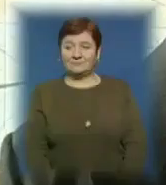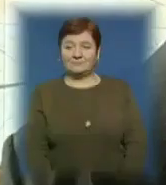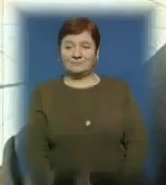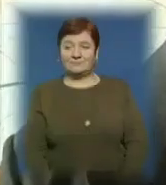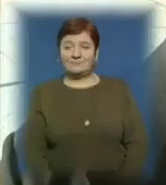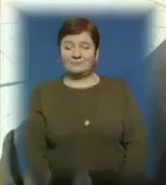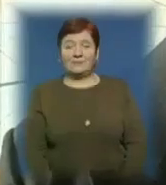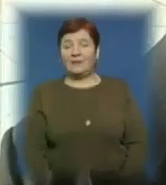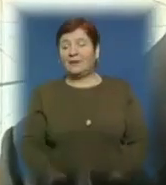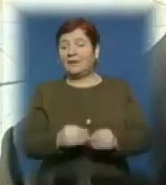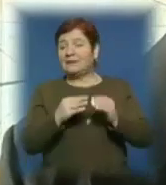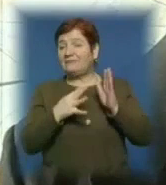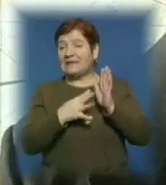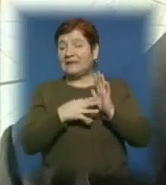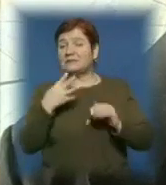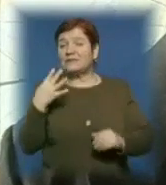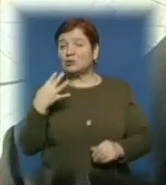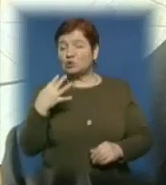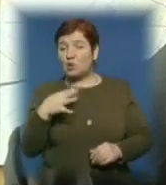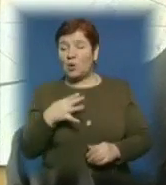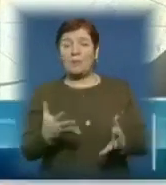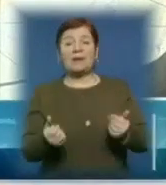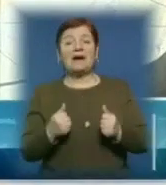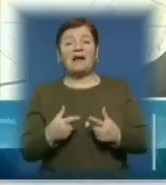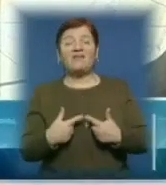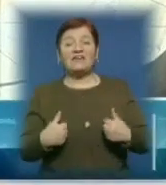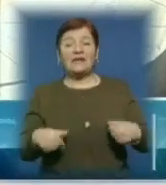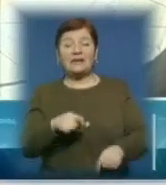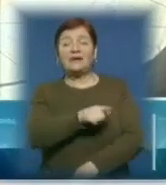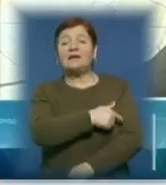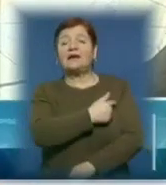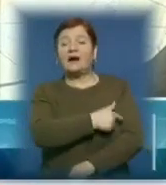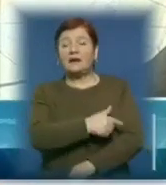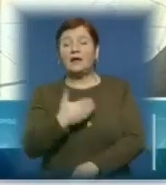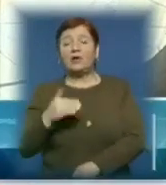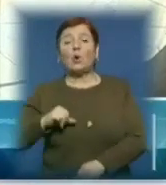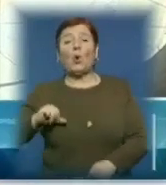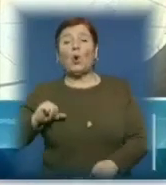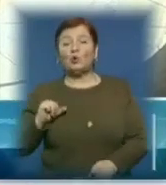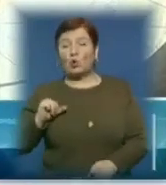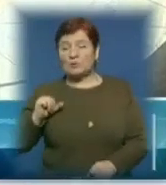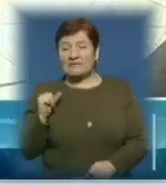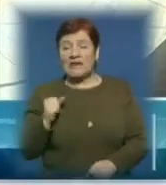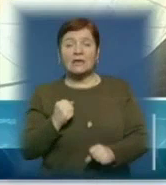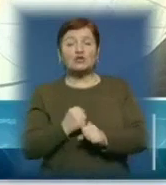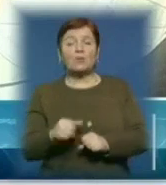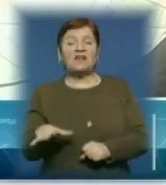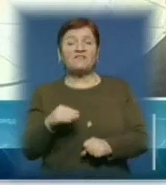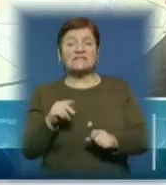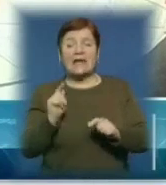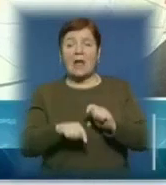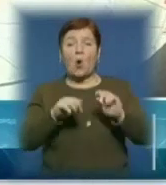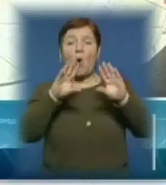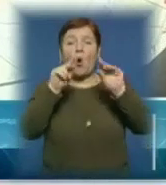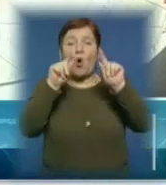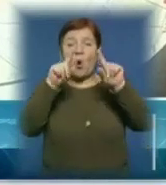Вчора в 19.40 вечора його достали в приймальне відділення нашої лікарні, його друзі. Йому зробили всі обстеження, включаючи і